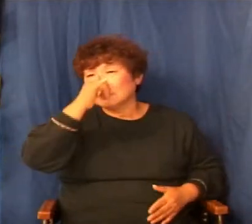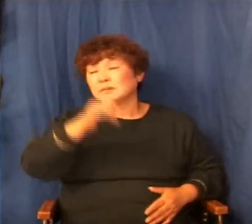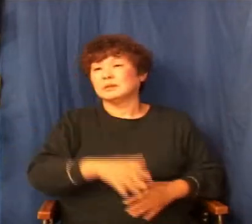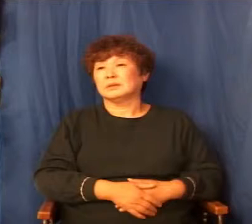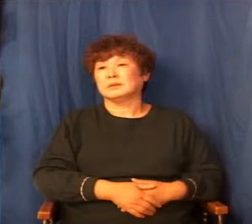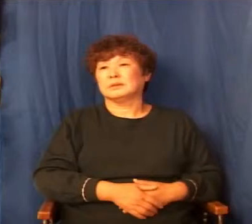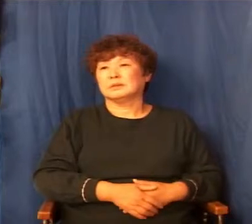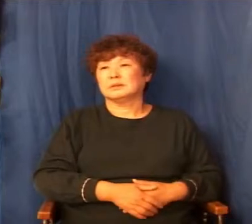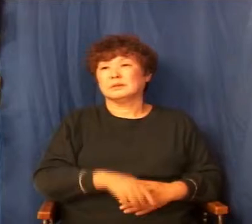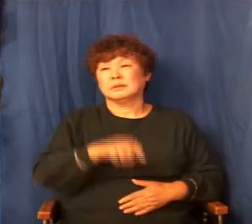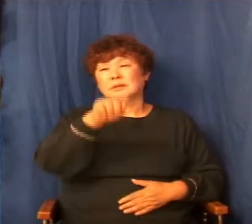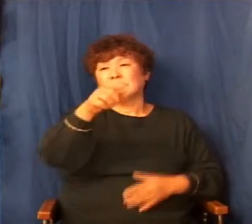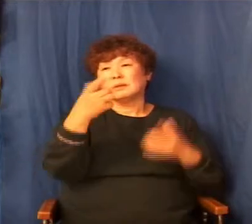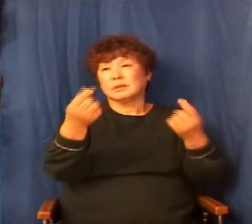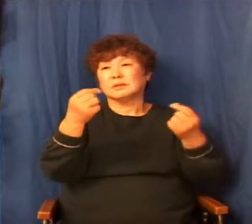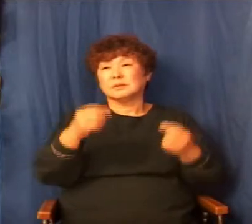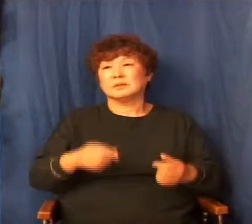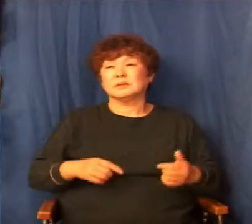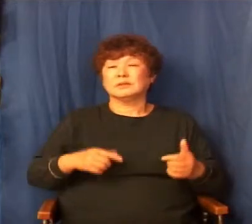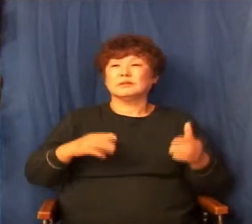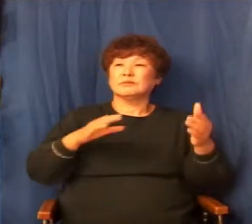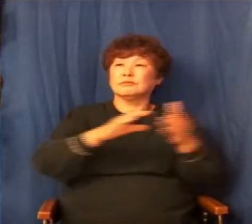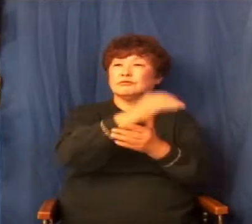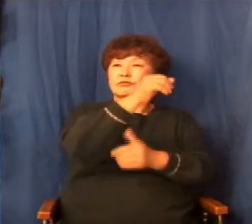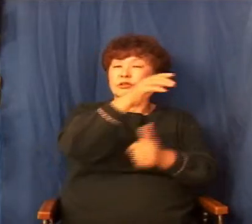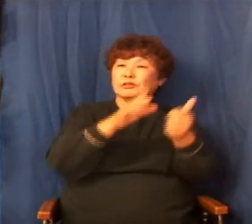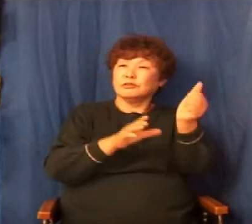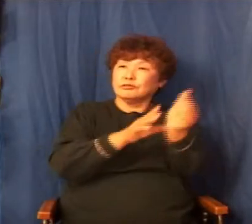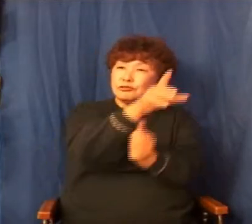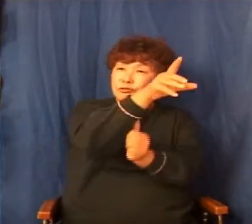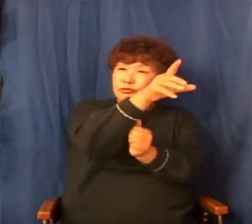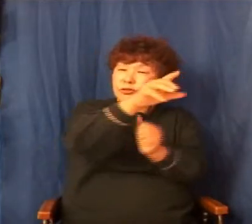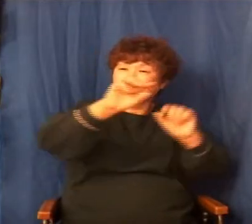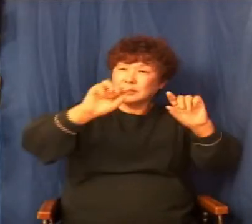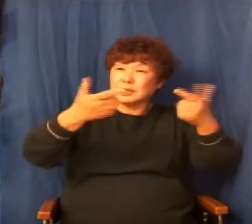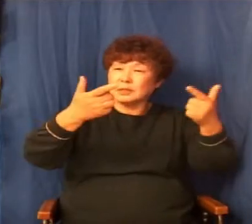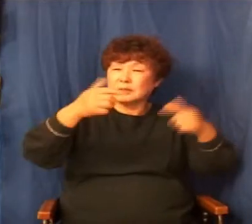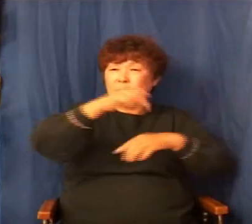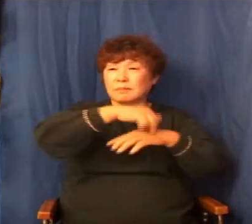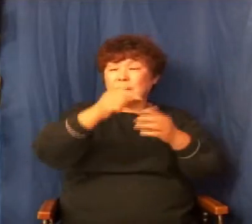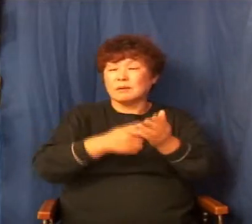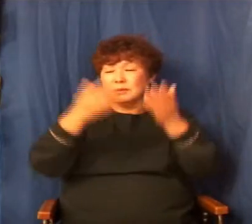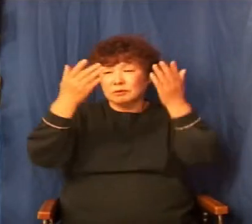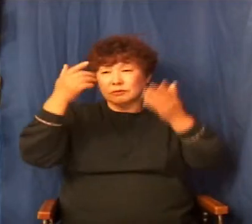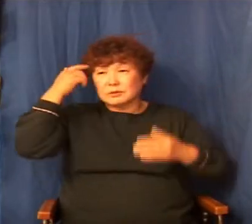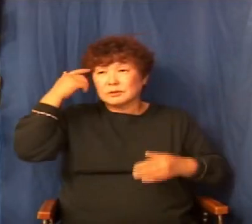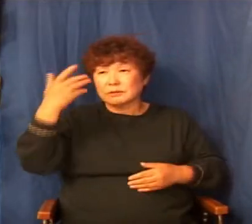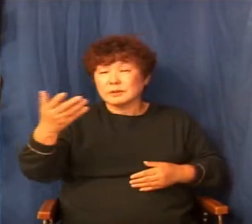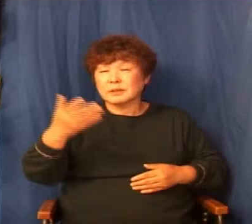다윗에게 그런 마음을 주셨을까? 저는 다윗의 그런 마음이 하나님이 주신 마음 같아요.